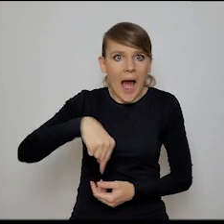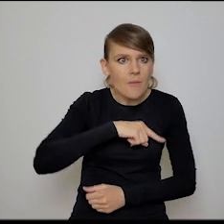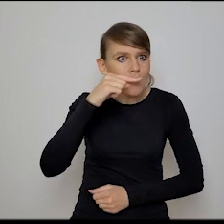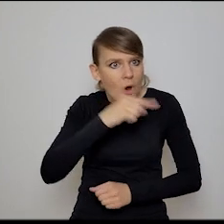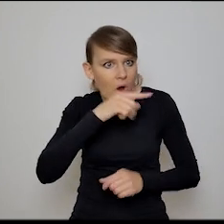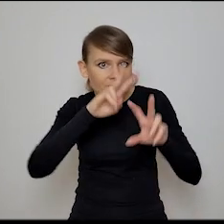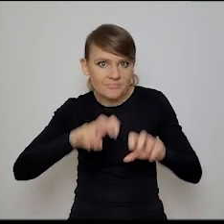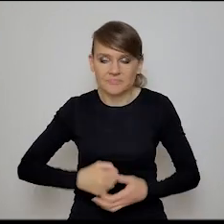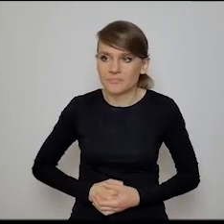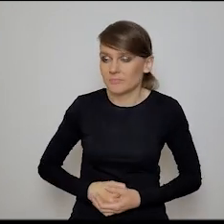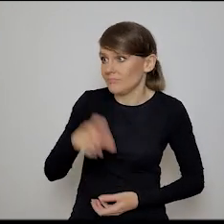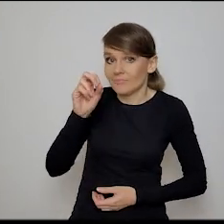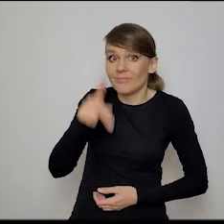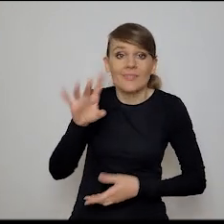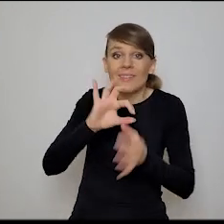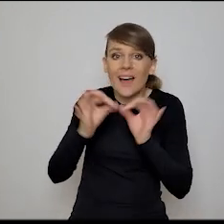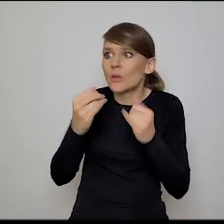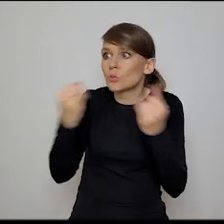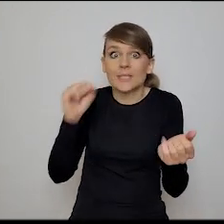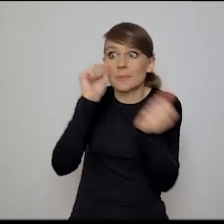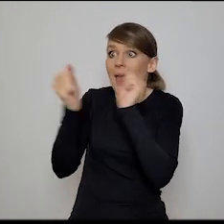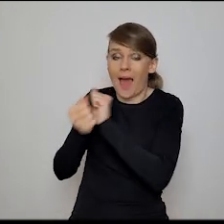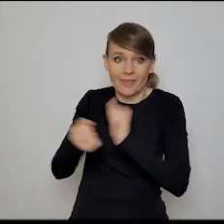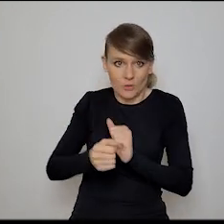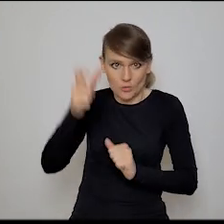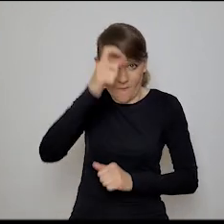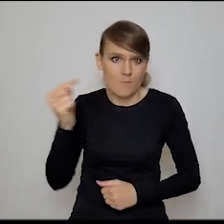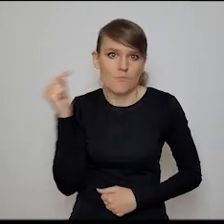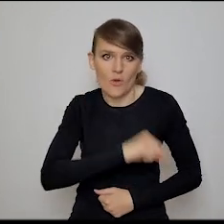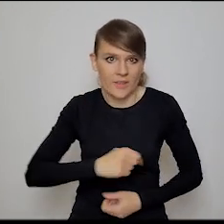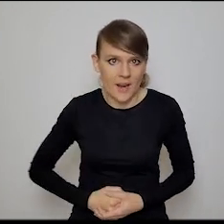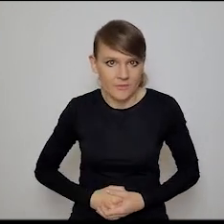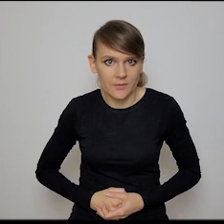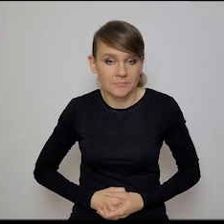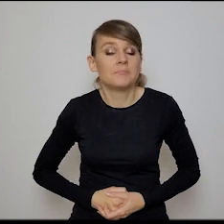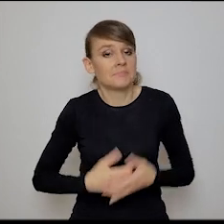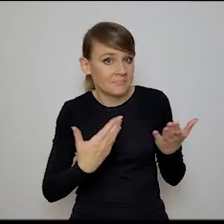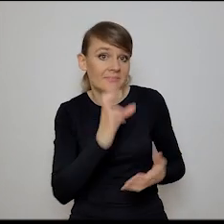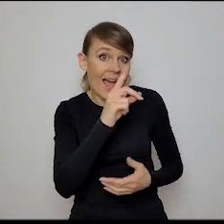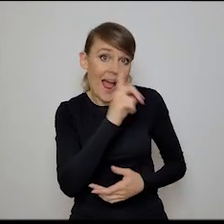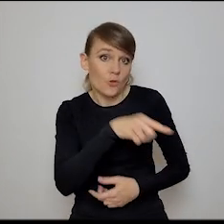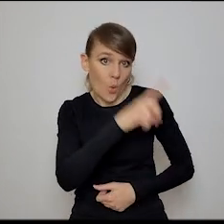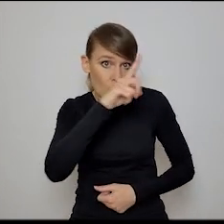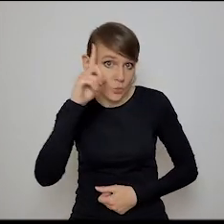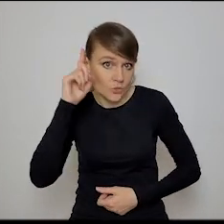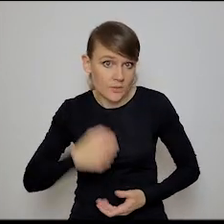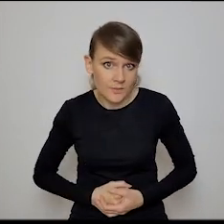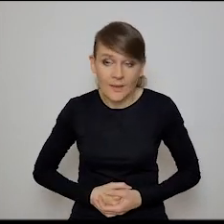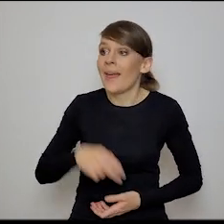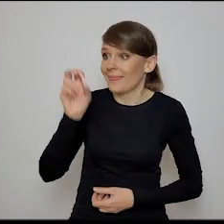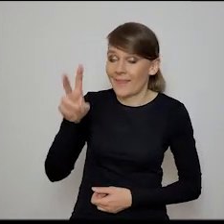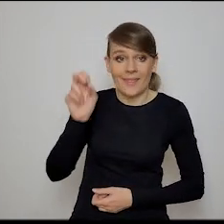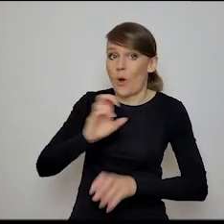zaszumionym środowiskiem, powiedziałabym, ze zmianą po prostu. Ale jeśli ktoś, to ludzie. No tak,